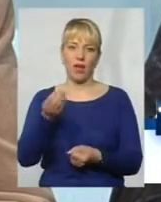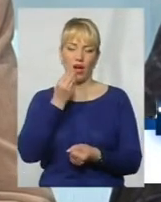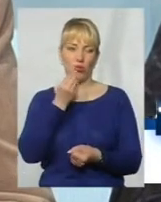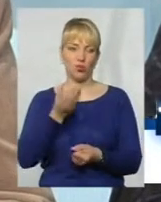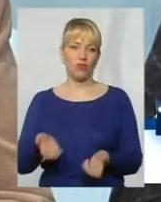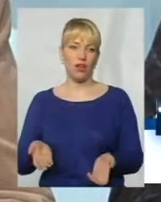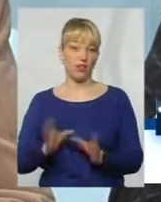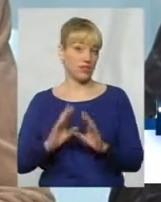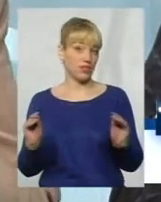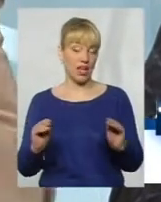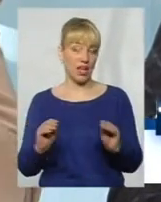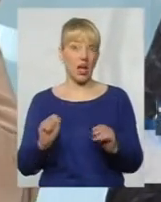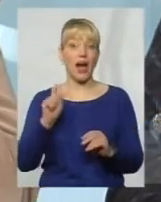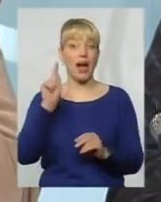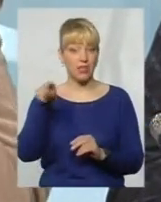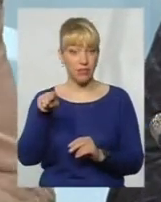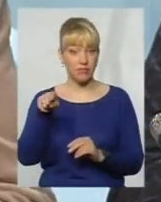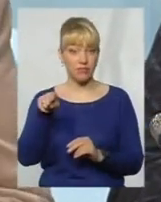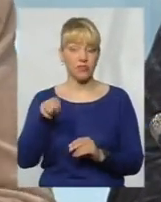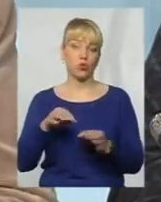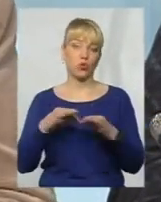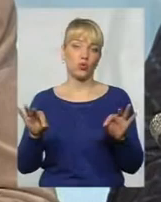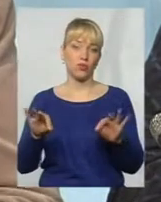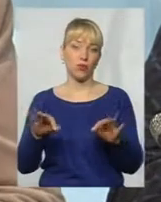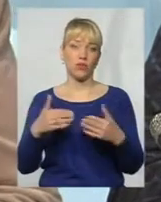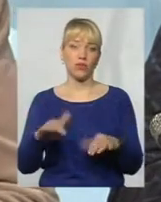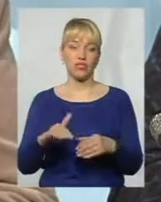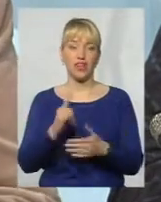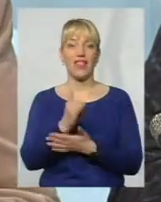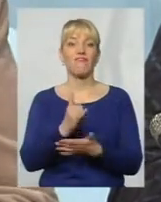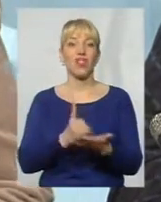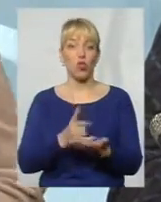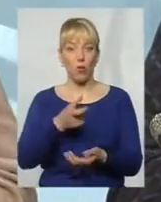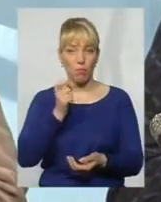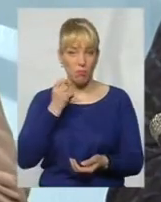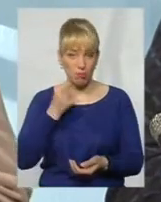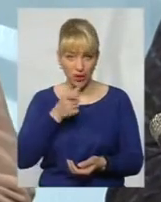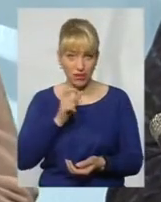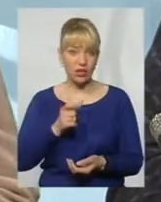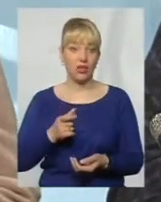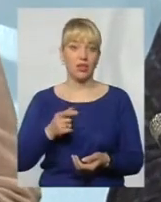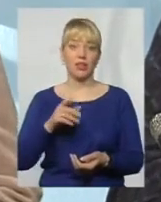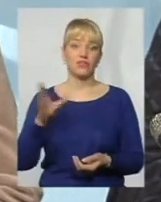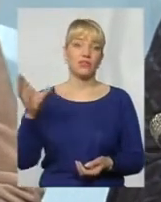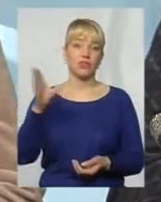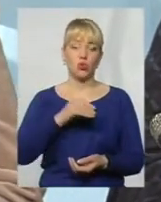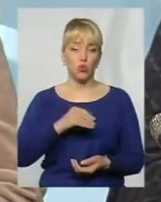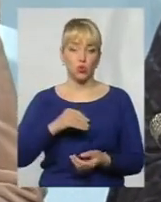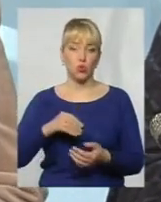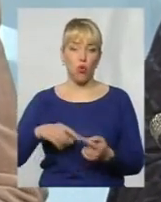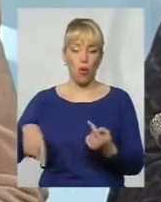харчування. Все. А там дозволили вже і вино пити, там вже всю округу,